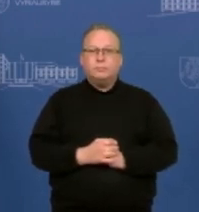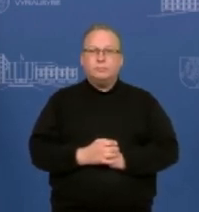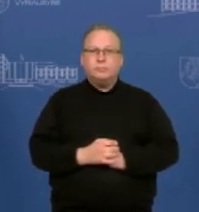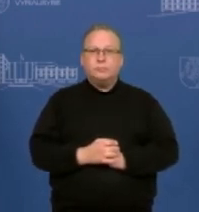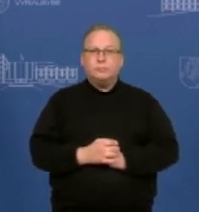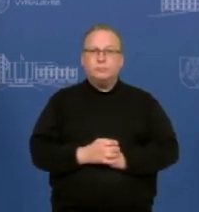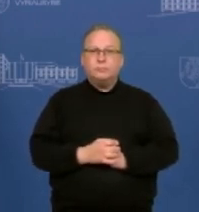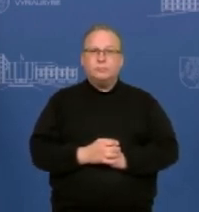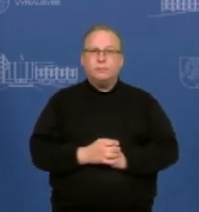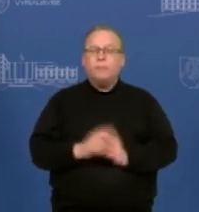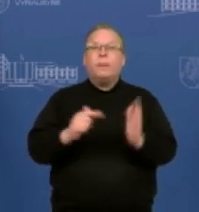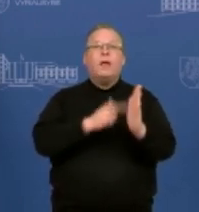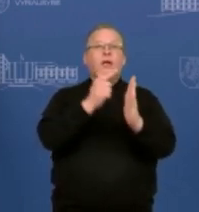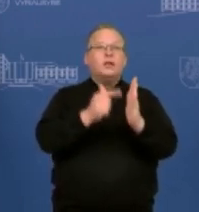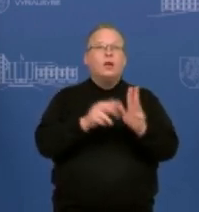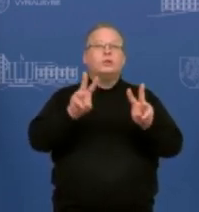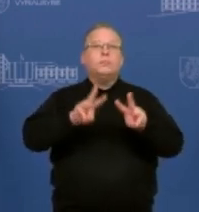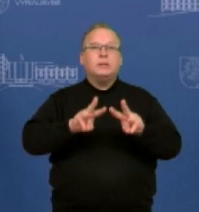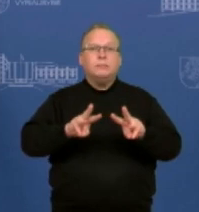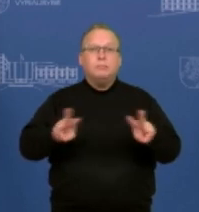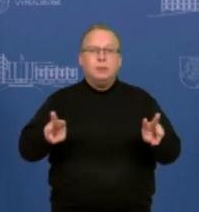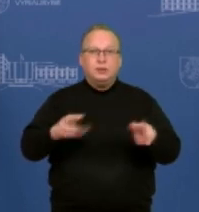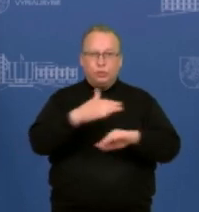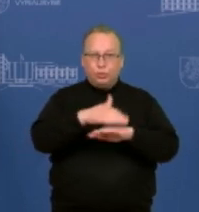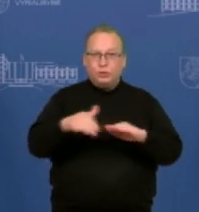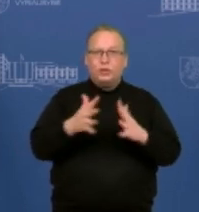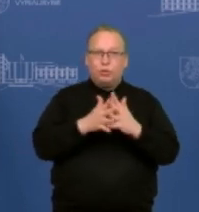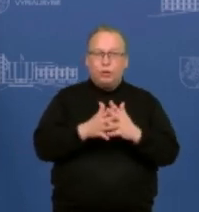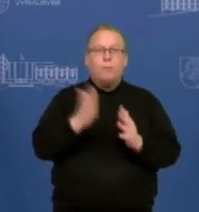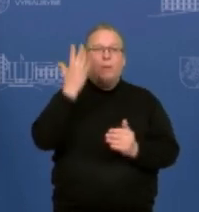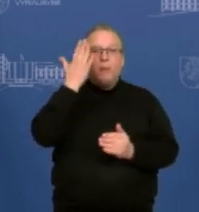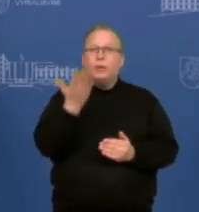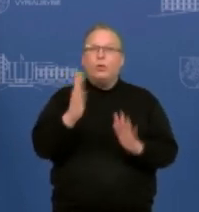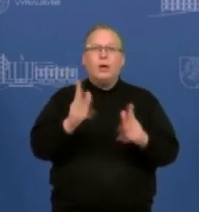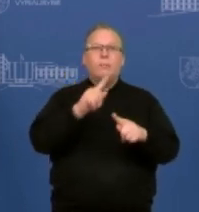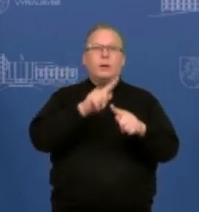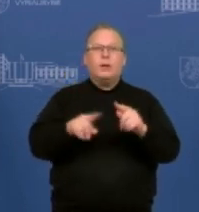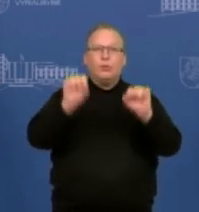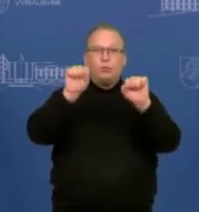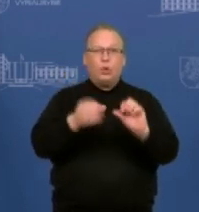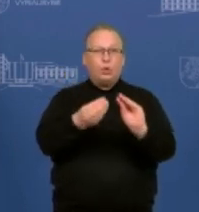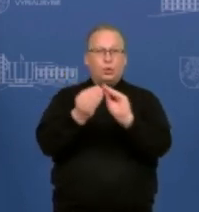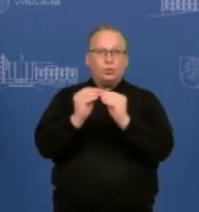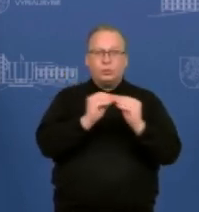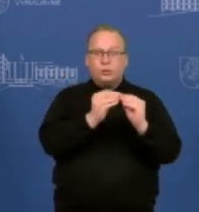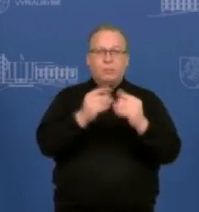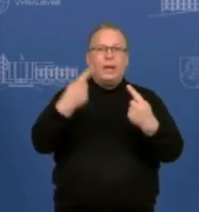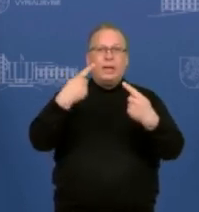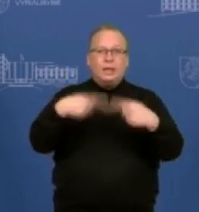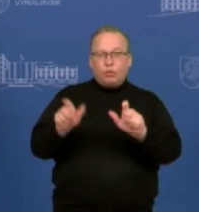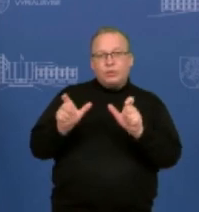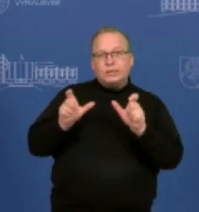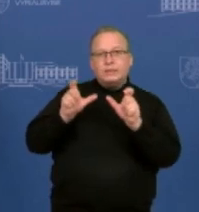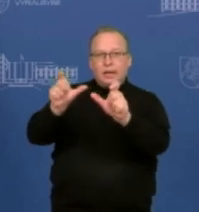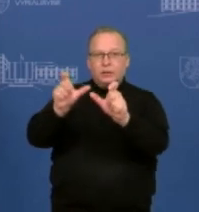Šiabutytė iš Blumbergo klausimas ministrui. Sakykit, kaip jūs manot, kada, kaip greitai bus galima sutarti dėl kito sankcijų